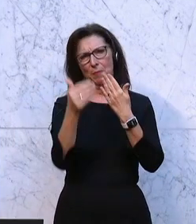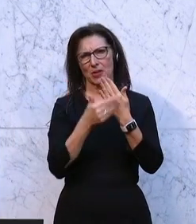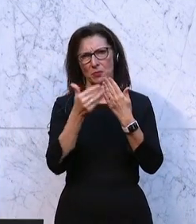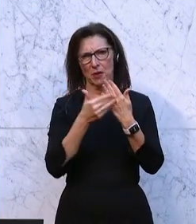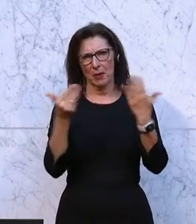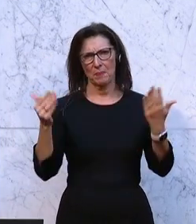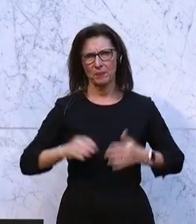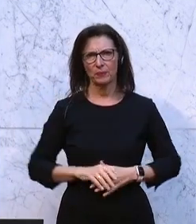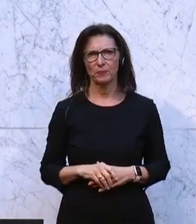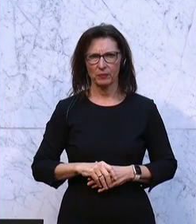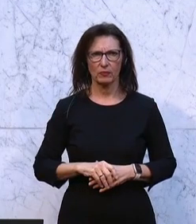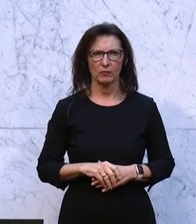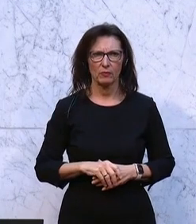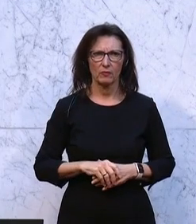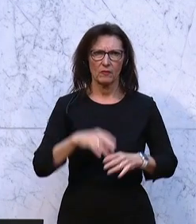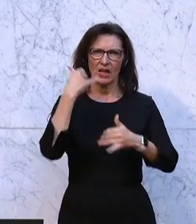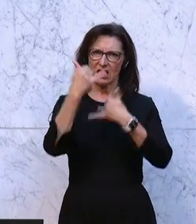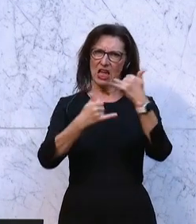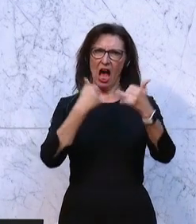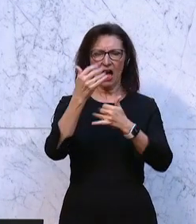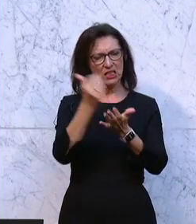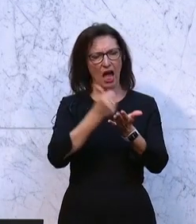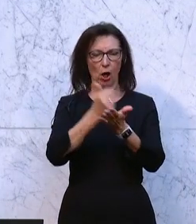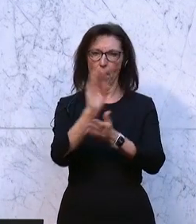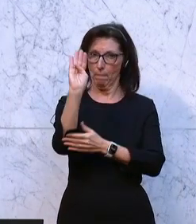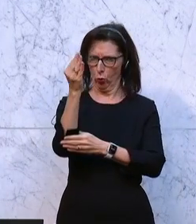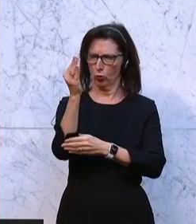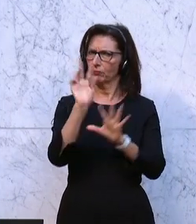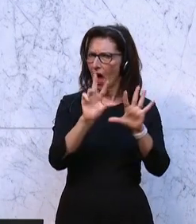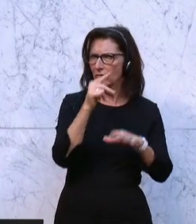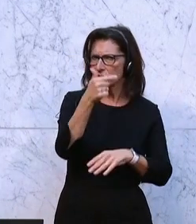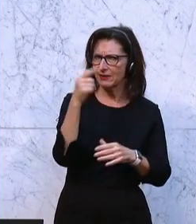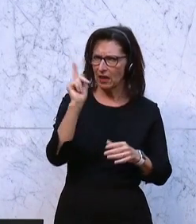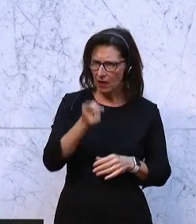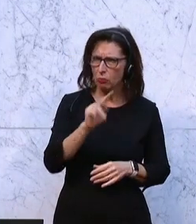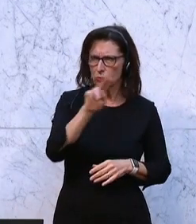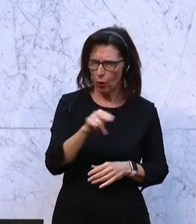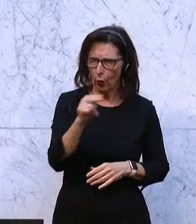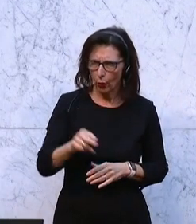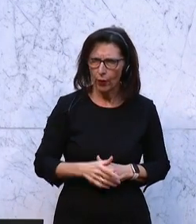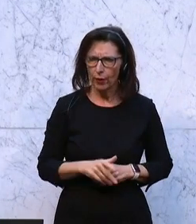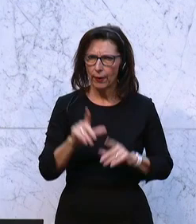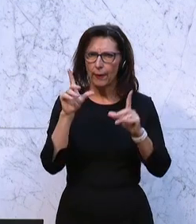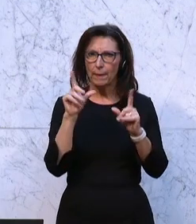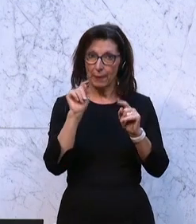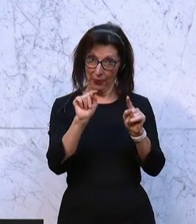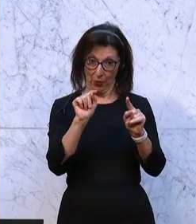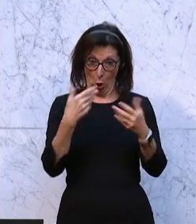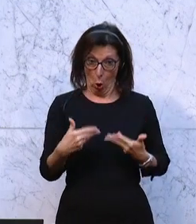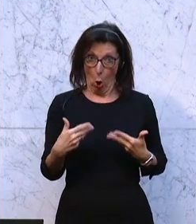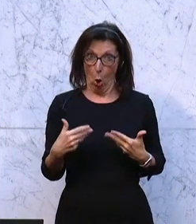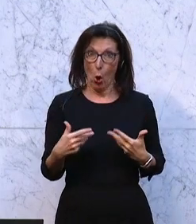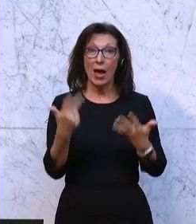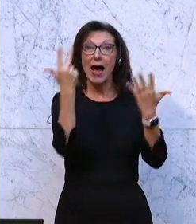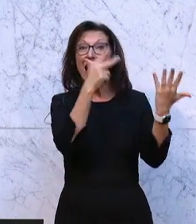einem Jahresbruttoeinkommen von 28.000 Euro ist das die Entlastung in diesem Jahr sind das